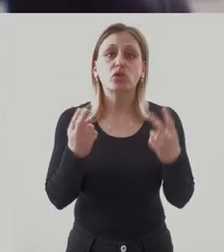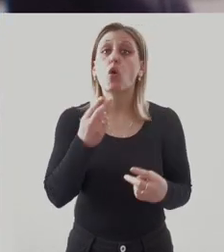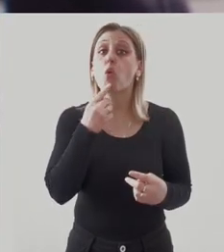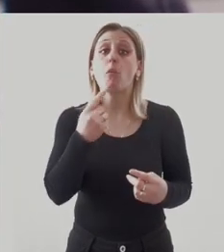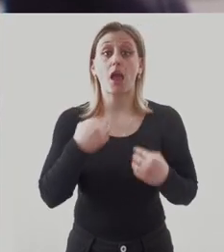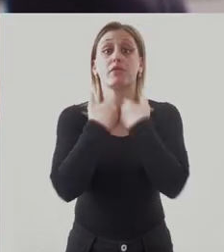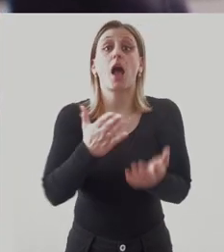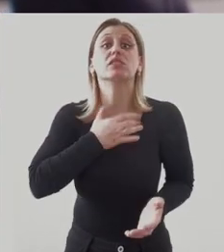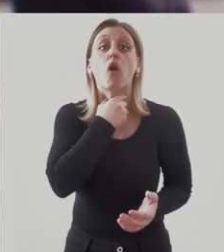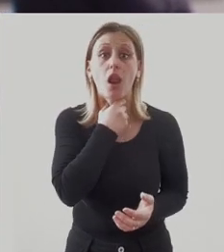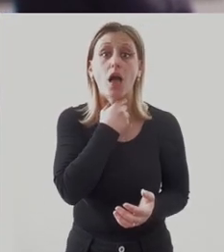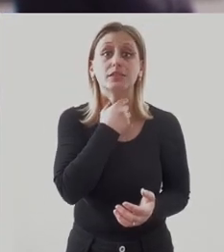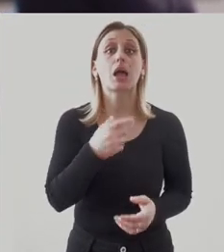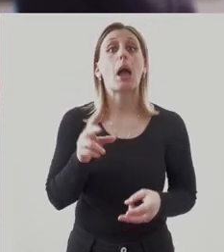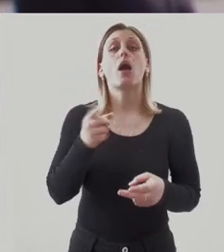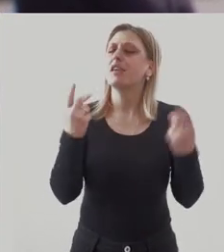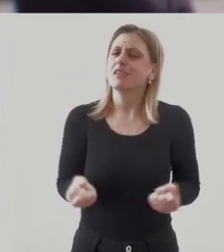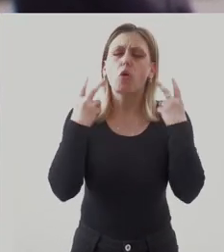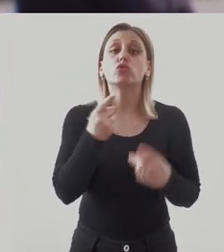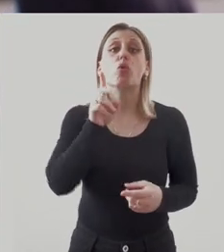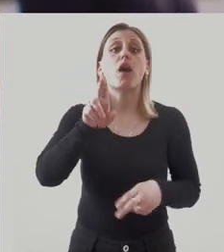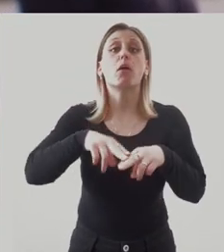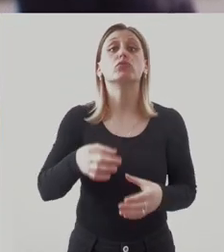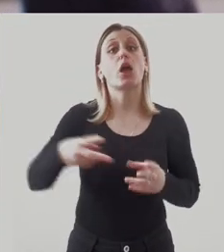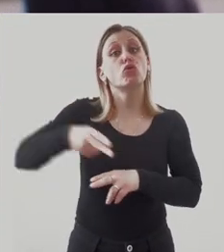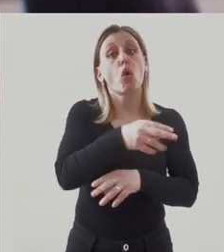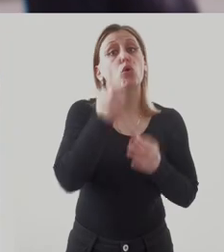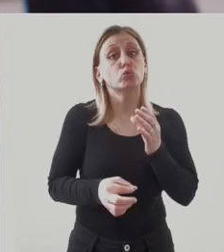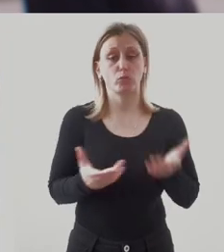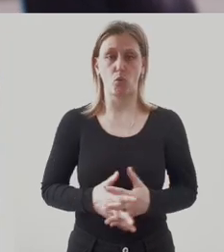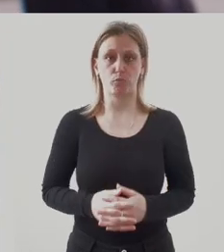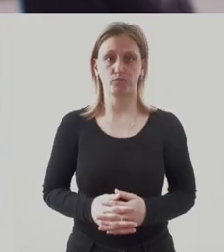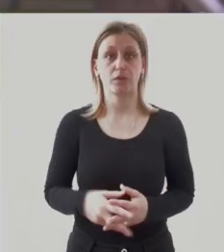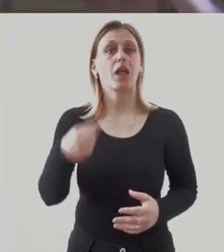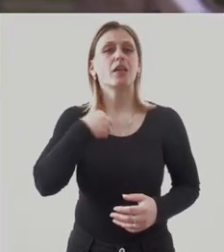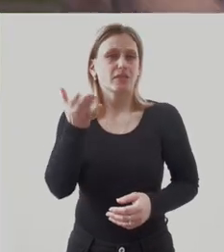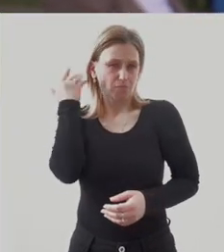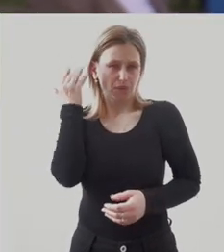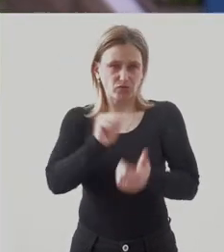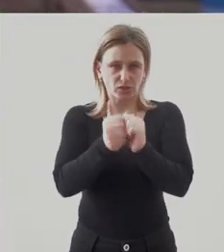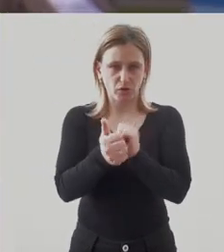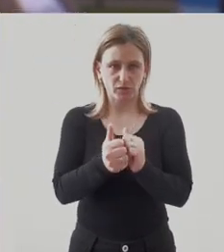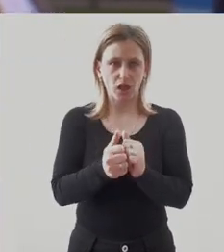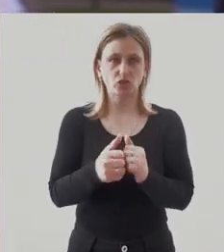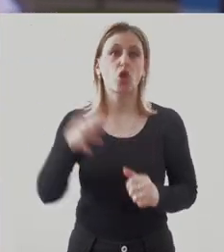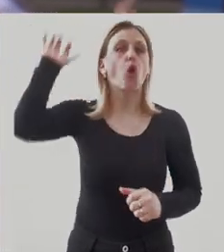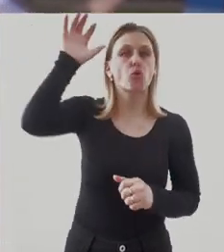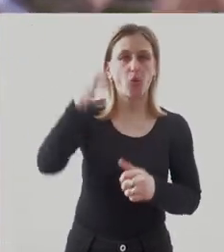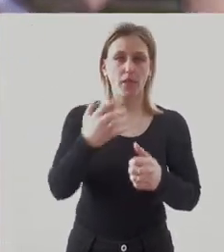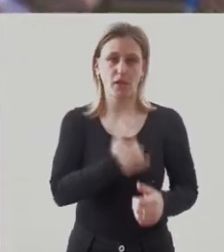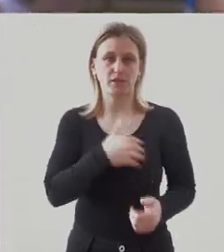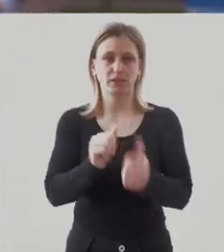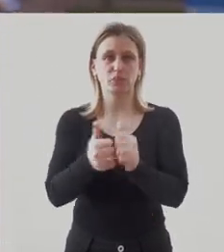komata im svoj klas. Potete da je računat ko će vama krojiti s utvini. Ja sam bivši